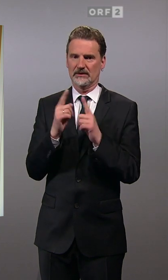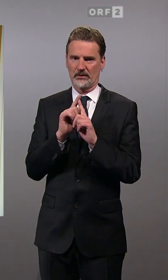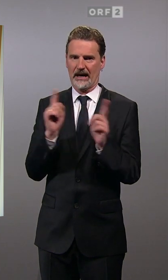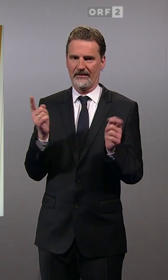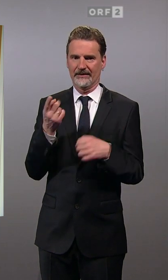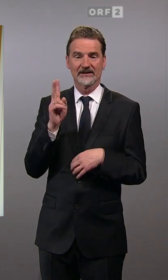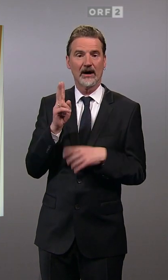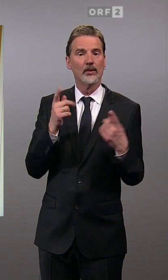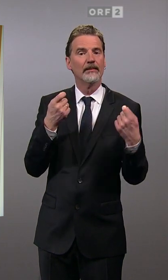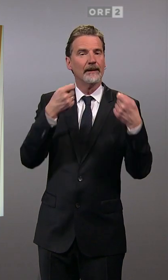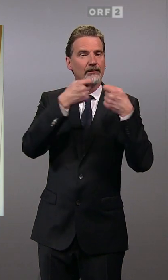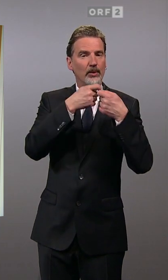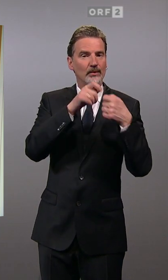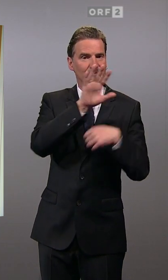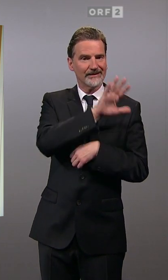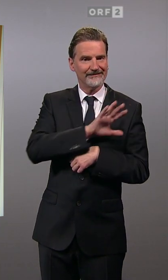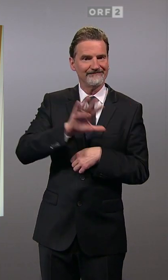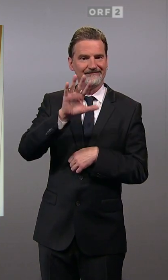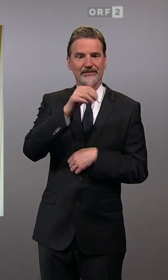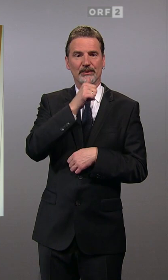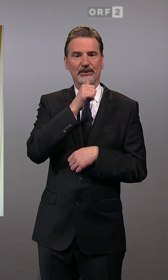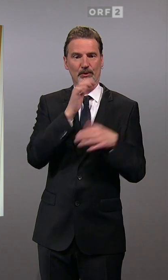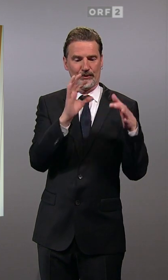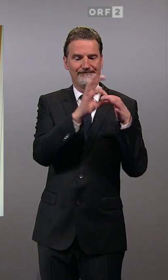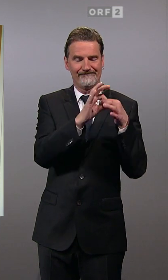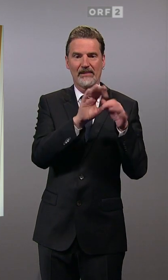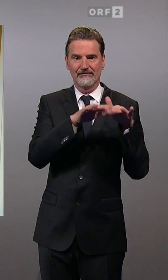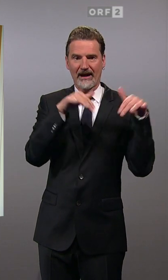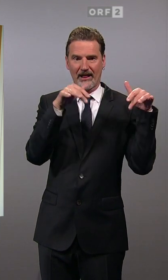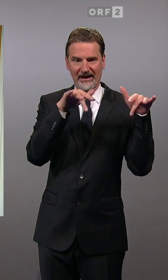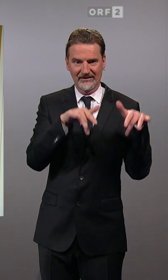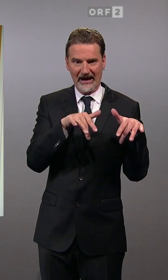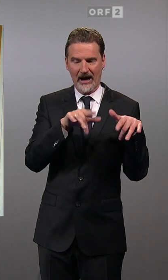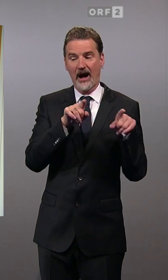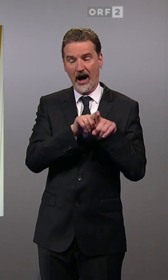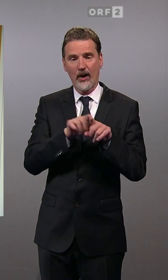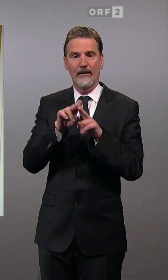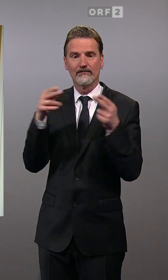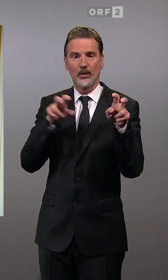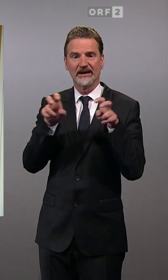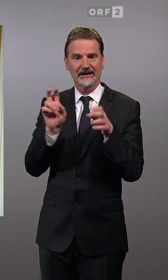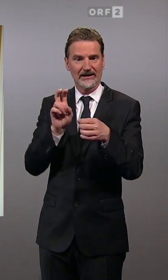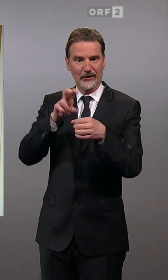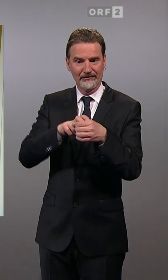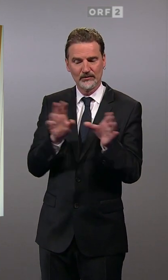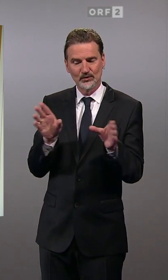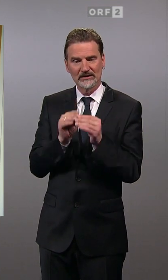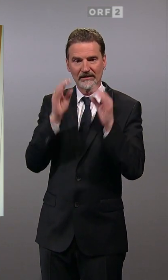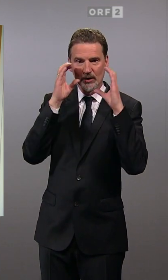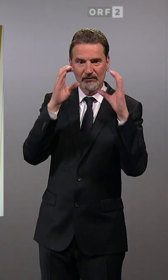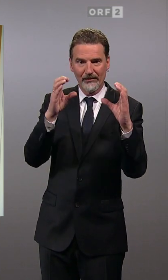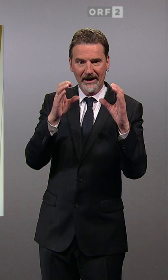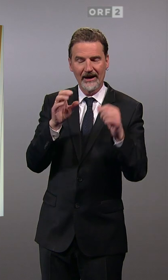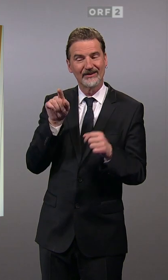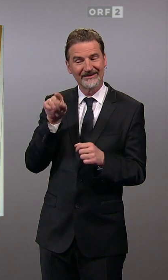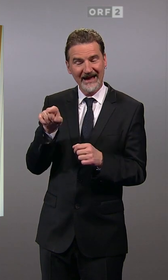Bundesgrünen ja bekanntlich nicht nur zurück im Parlament sind, sondern ja sogar in der Bundesregierung gemeinsam mit der ÖVP. Und genau diesen